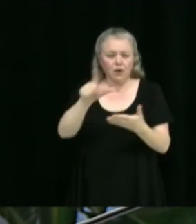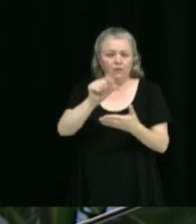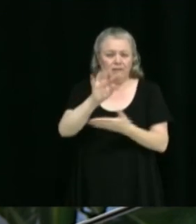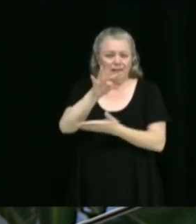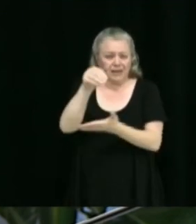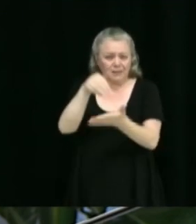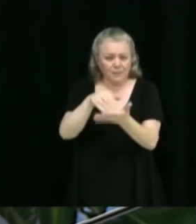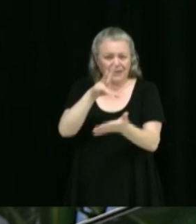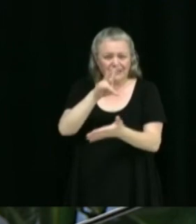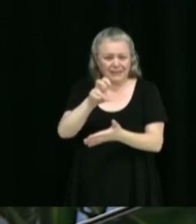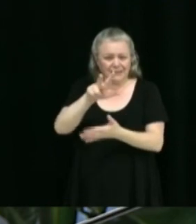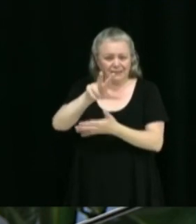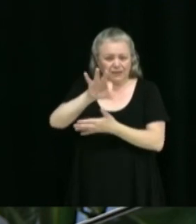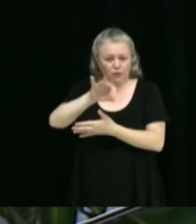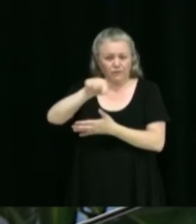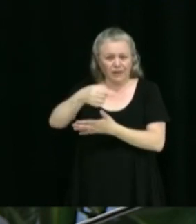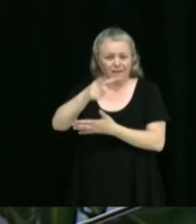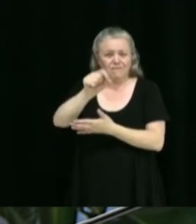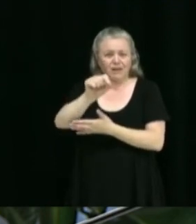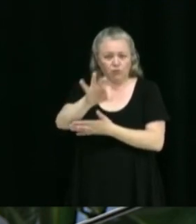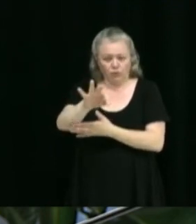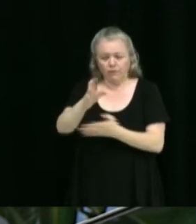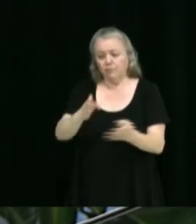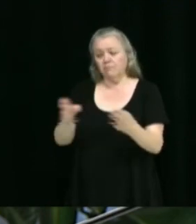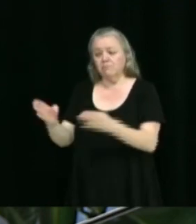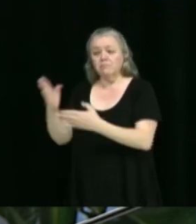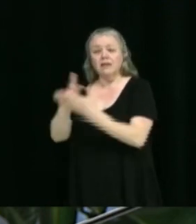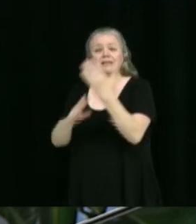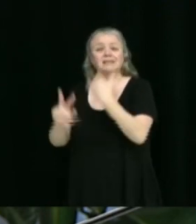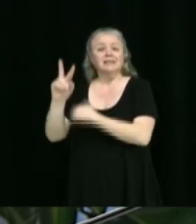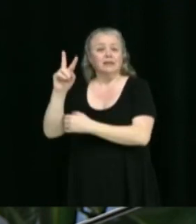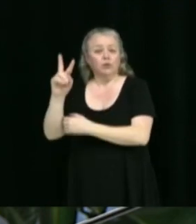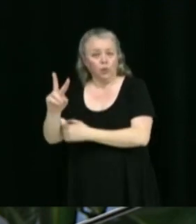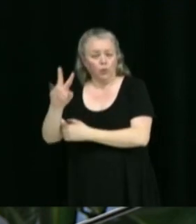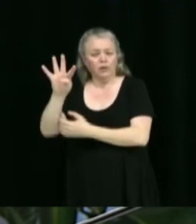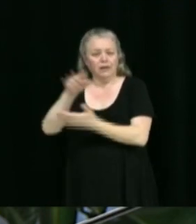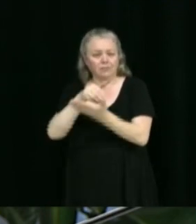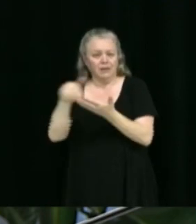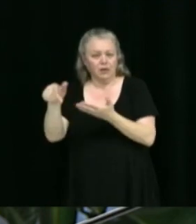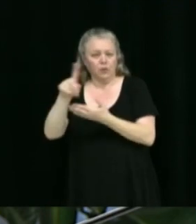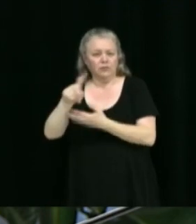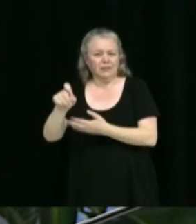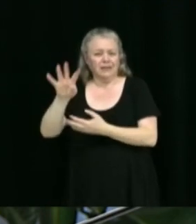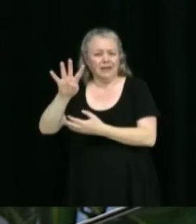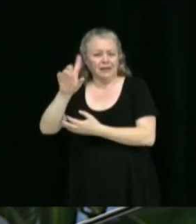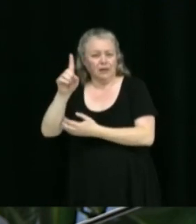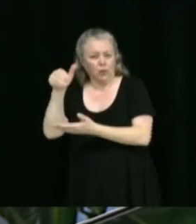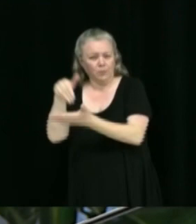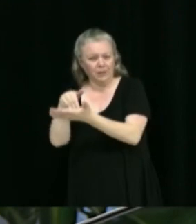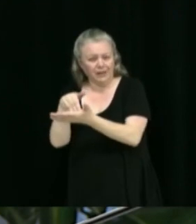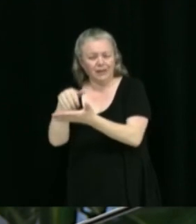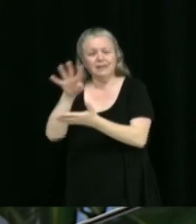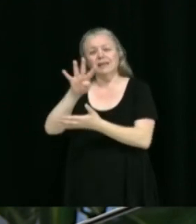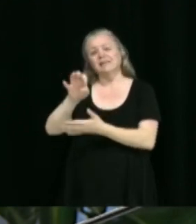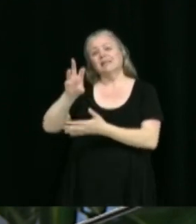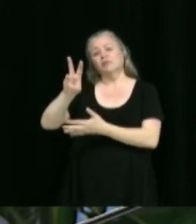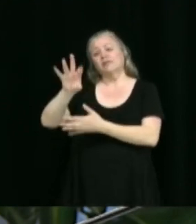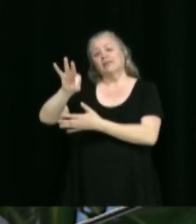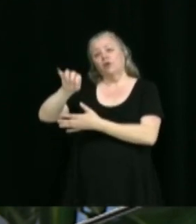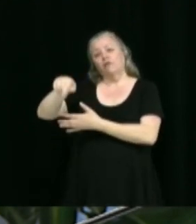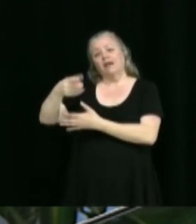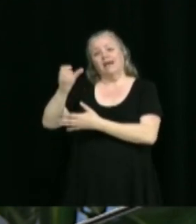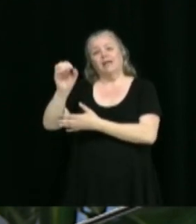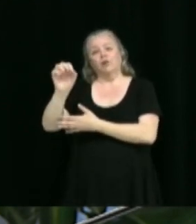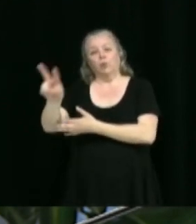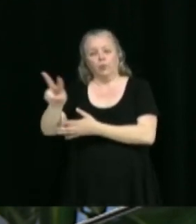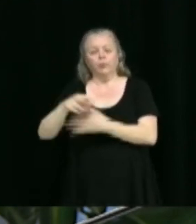739 $ et 29 $ et l'option 2 au montant de 4 141 469 $ et 2.